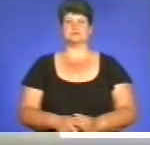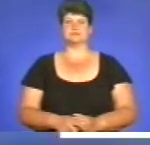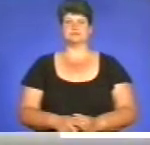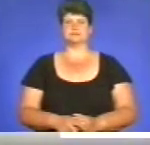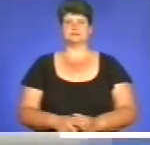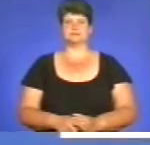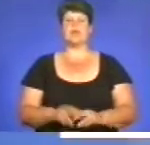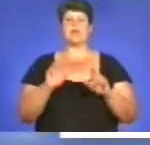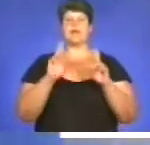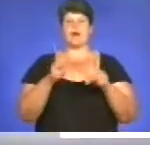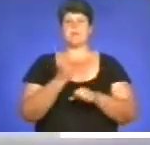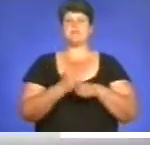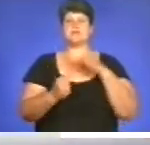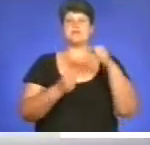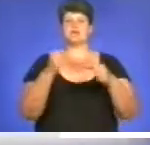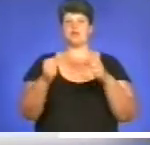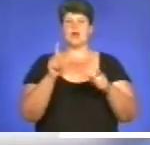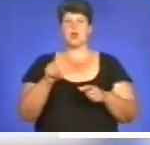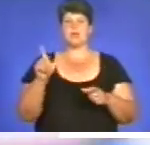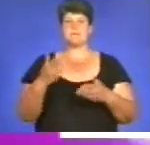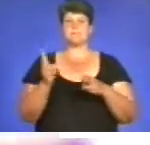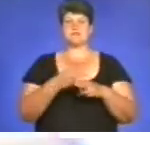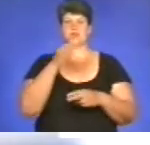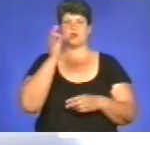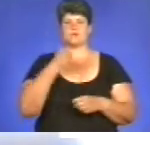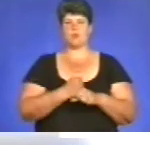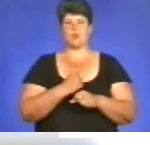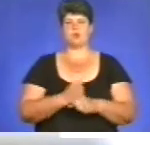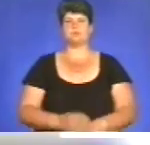Як працевлаштуватися людям без досвіду роботи?